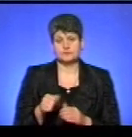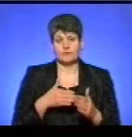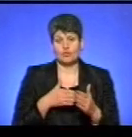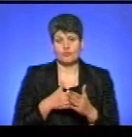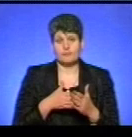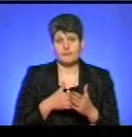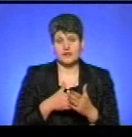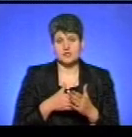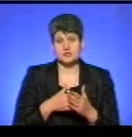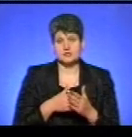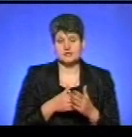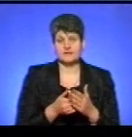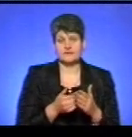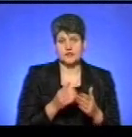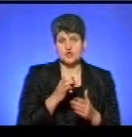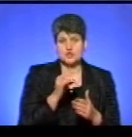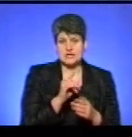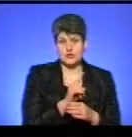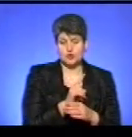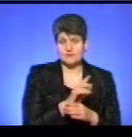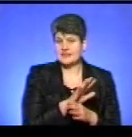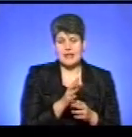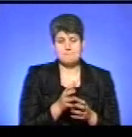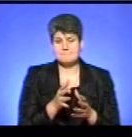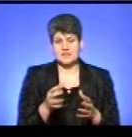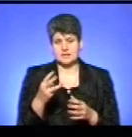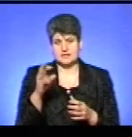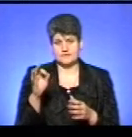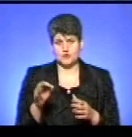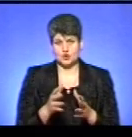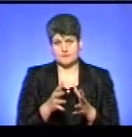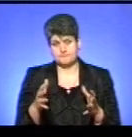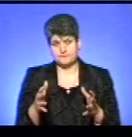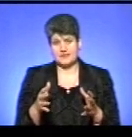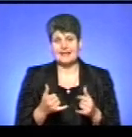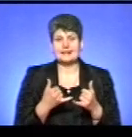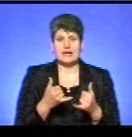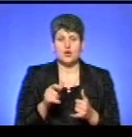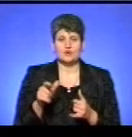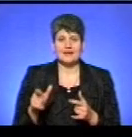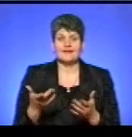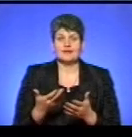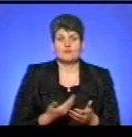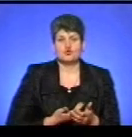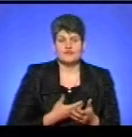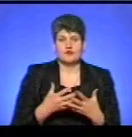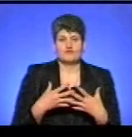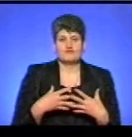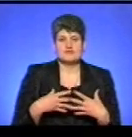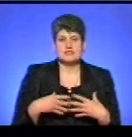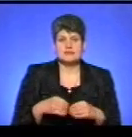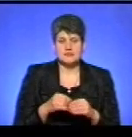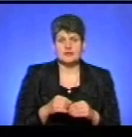від соціальної норми, не більше, як 30%. І для людей, які проживають в сім'ї, де